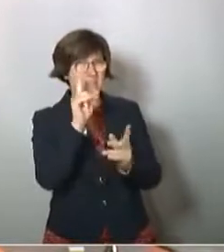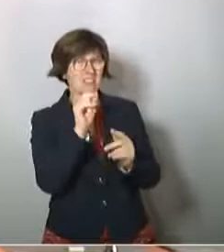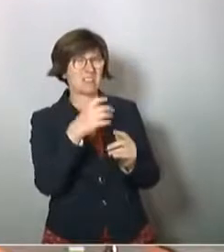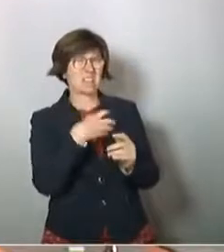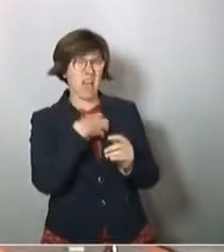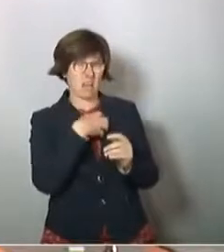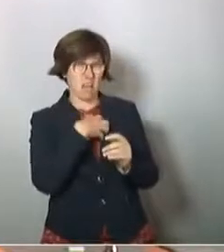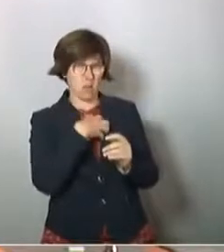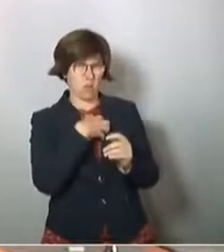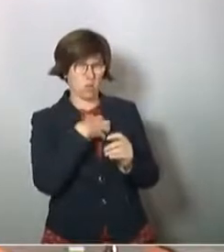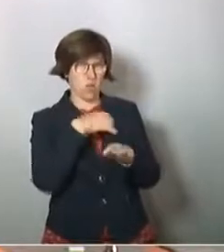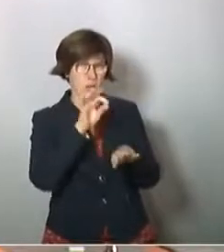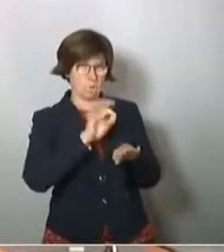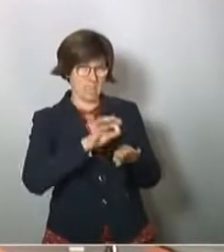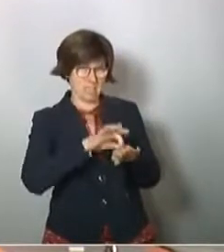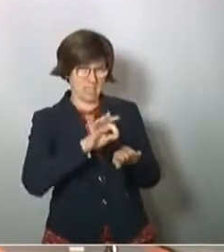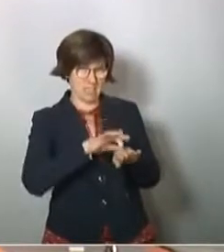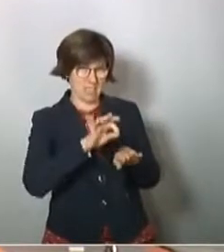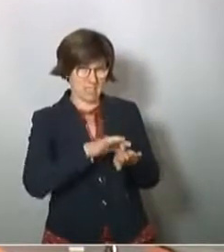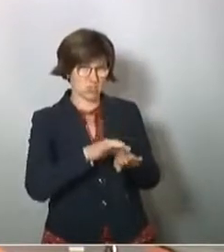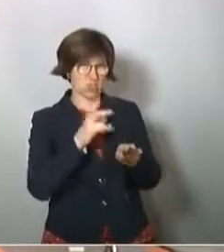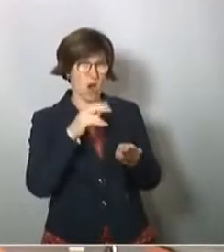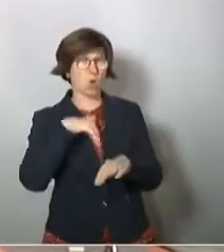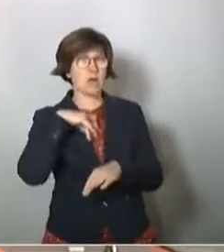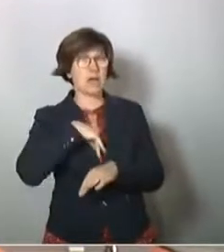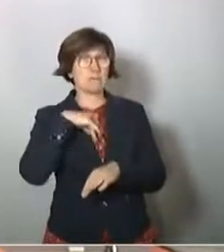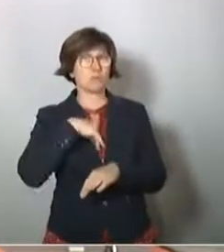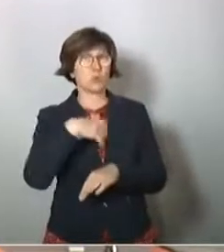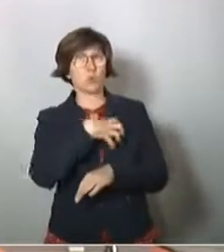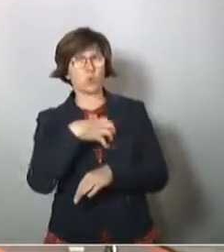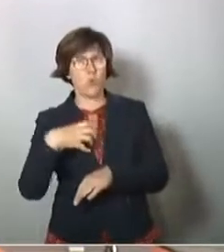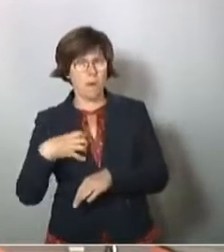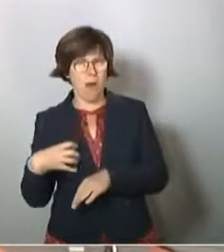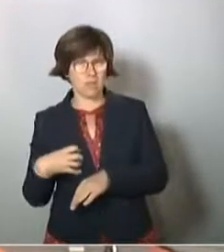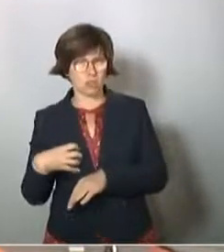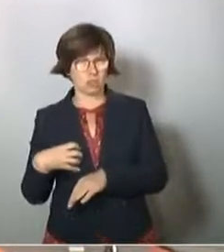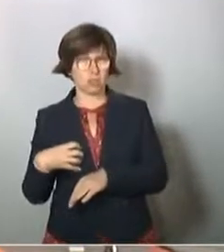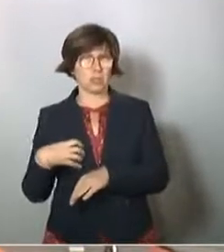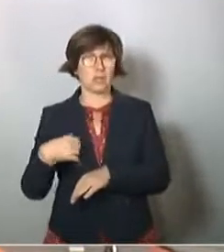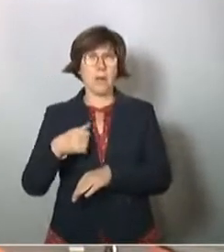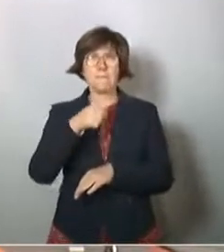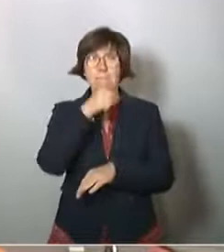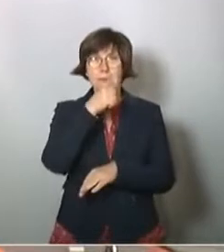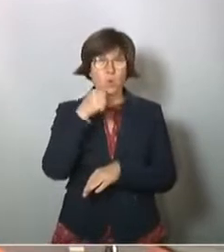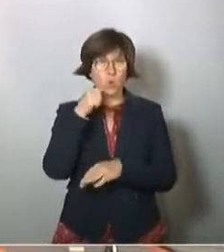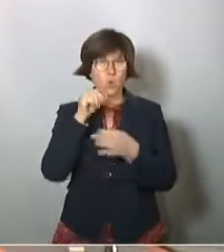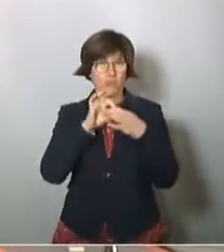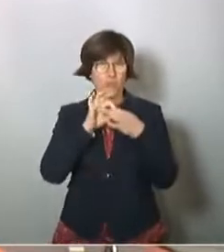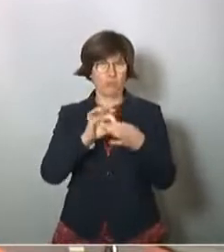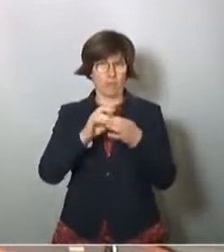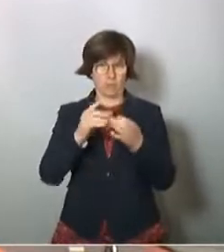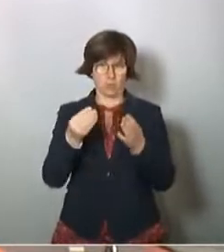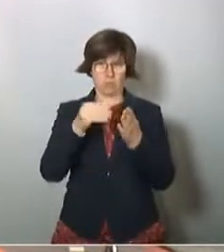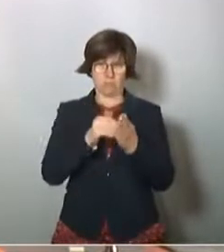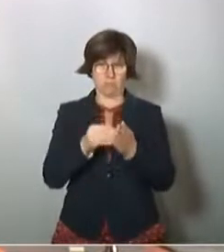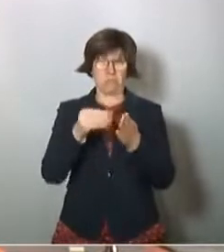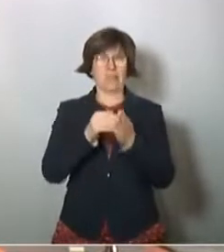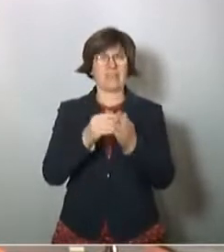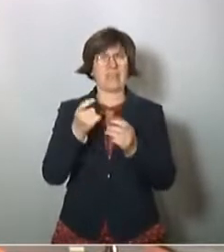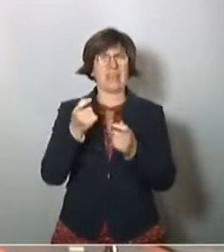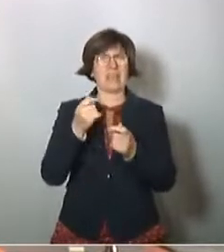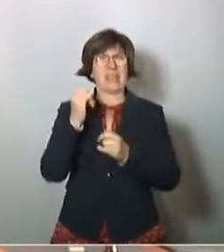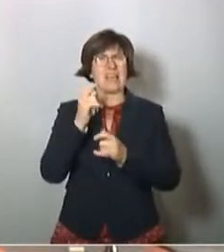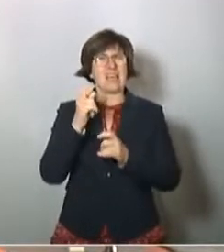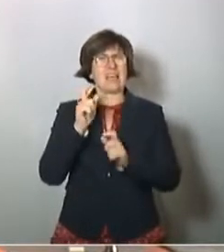Erkrankungen medizinischer, aber auch psychosomatischer Art im Beruf angelegt werden, die das Immunsystem